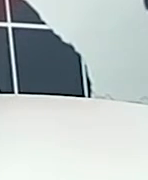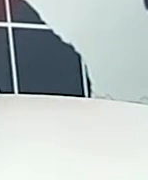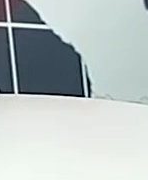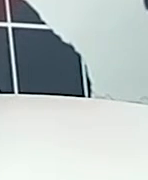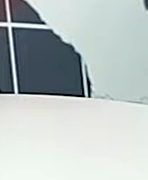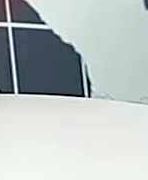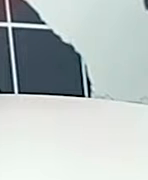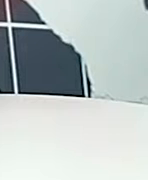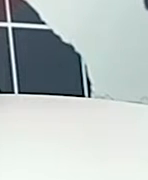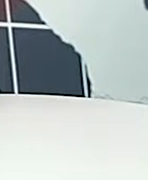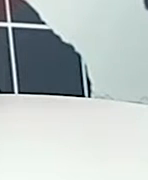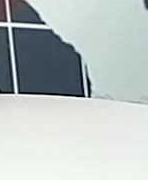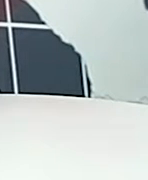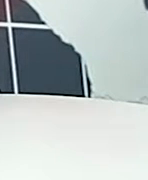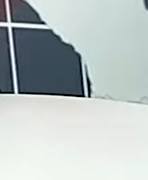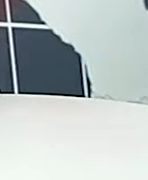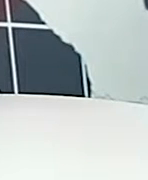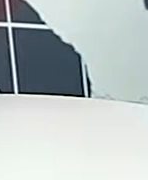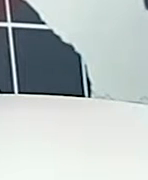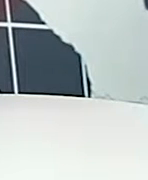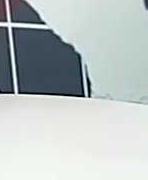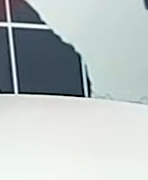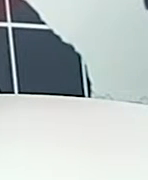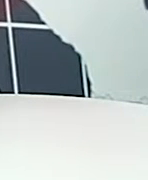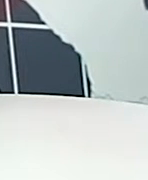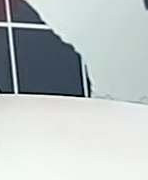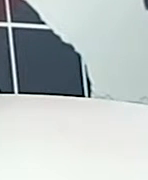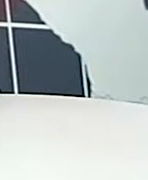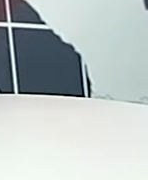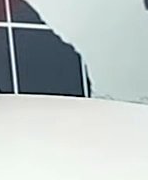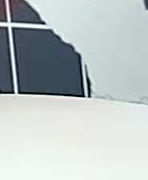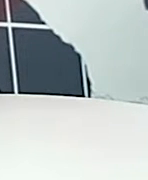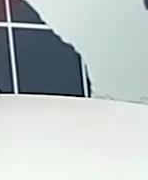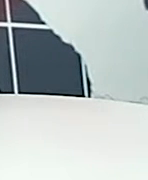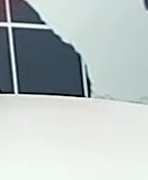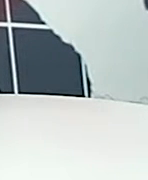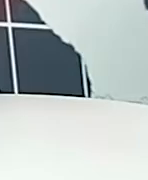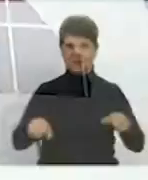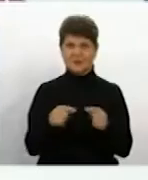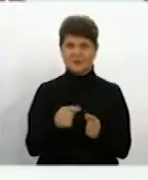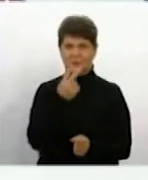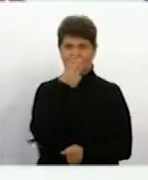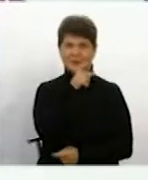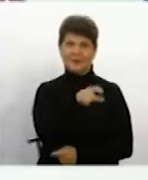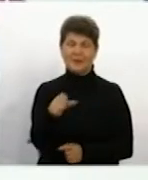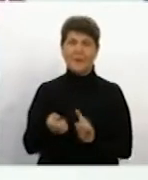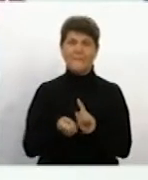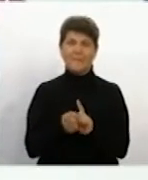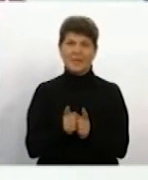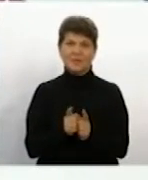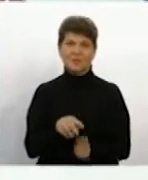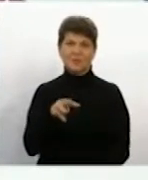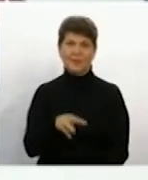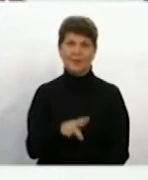Вітаю, ви дивитесь новини. З вами на живопрацює Юлія Воснюка. Максимально розширить коло наших телеглядачів. Сурдоперекладач Марина